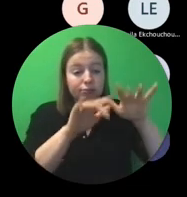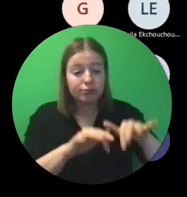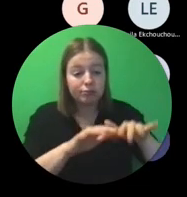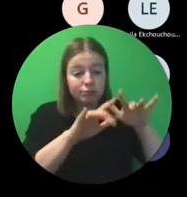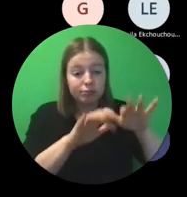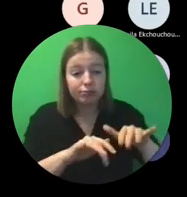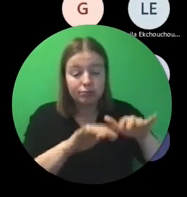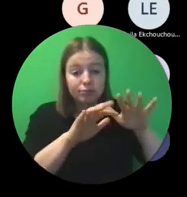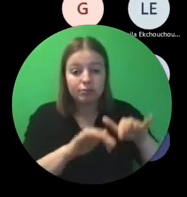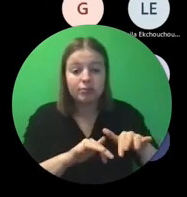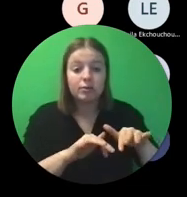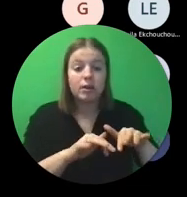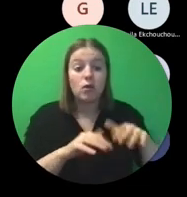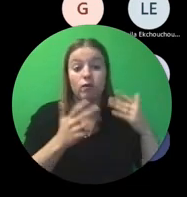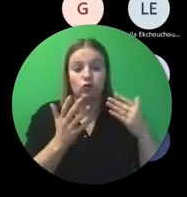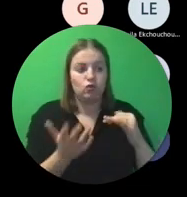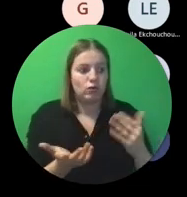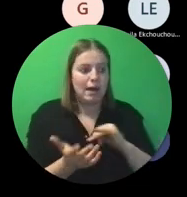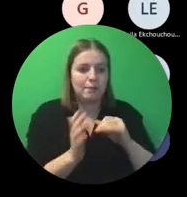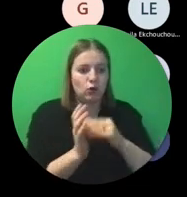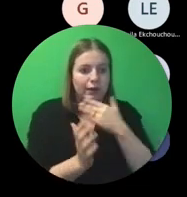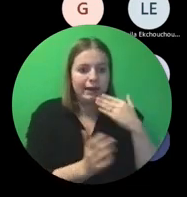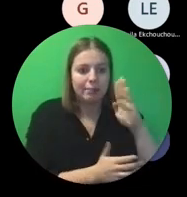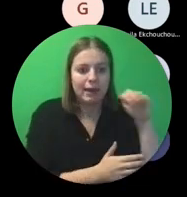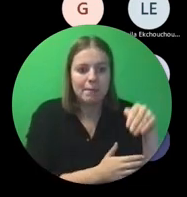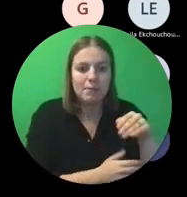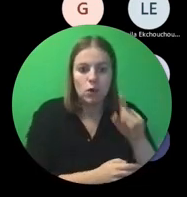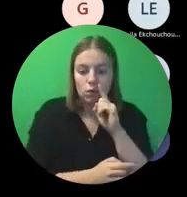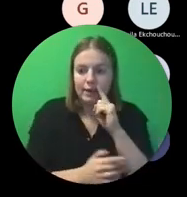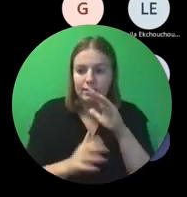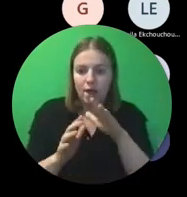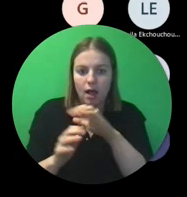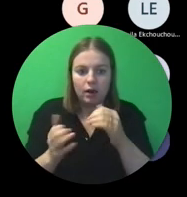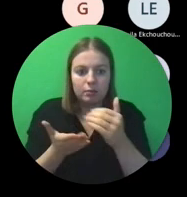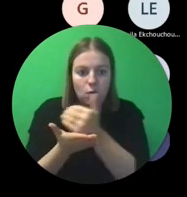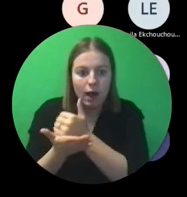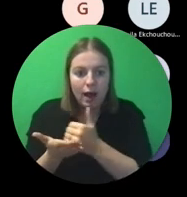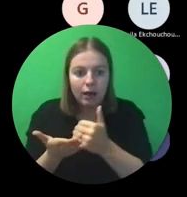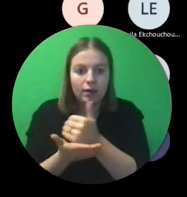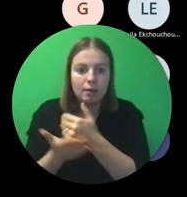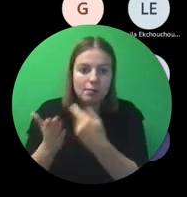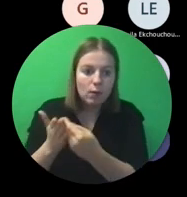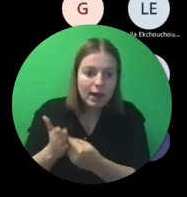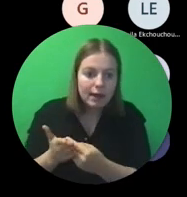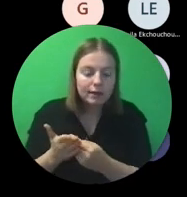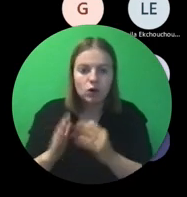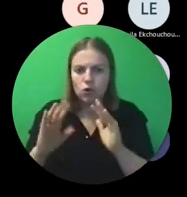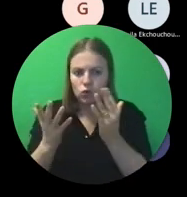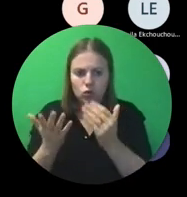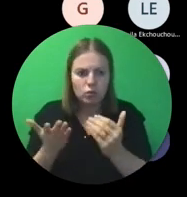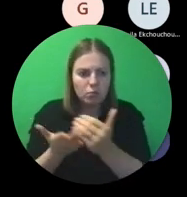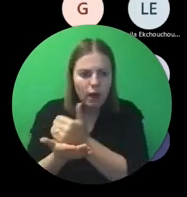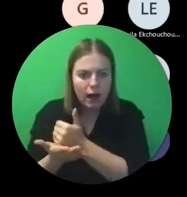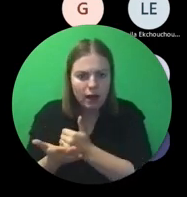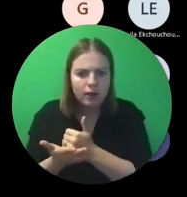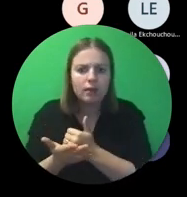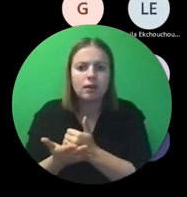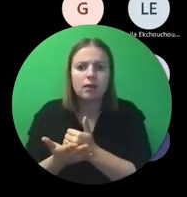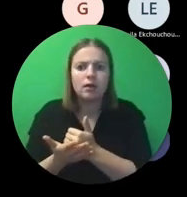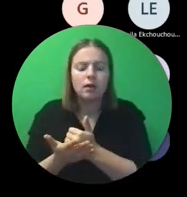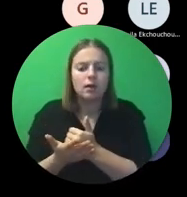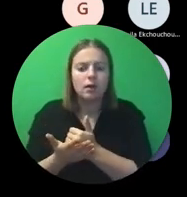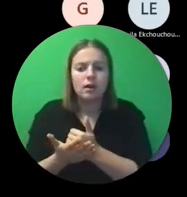misschien in afwachting daarvan alles bijhouden. Wie gaat er die bewijsstukken bijhouden? Hoe ga je die bijhouden?